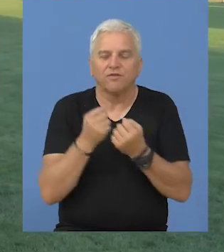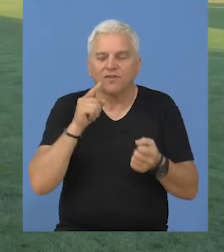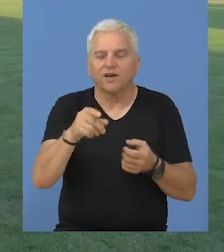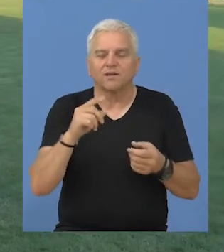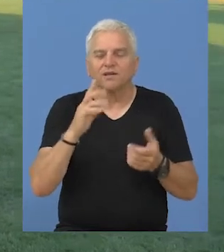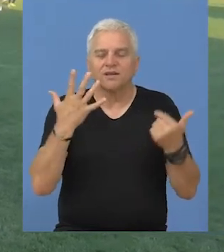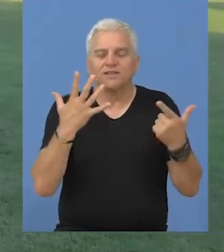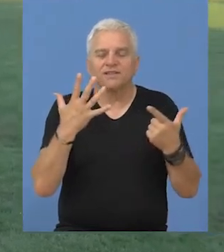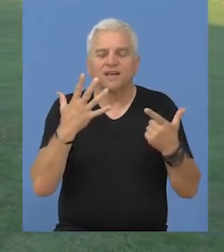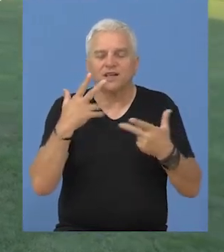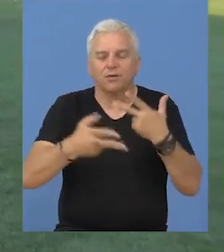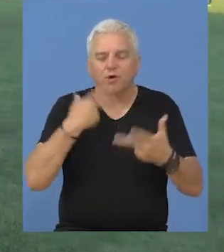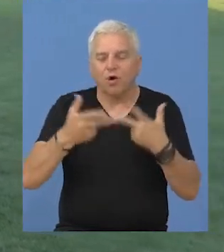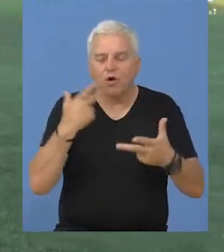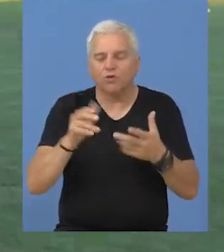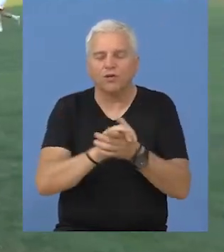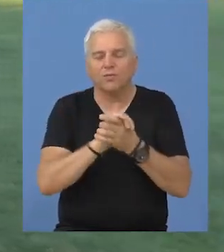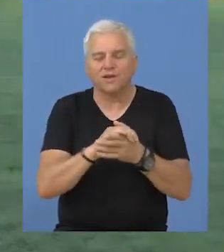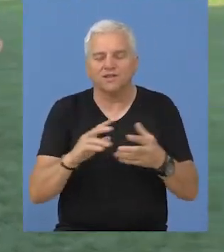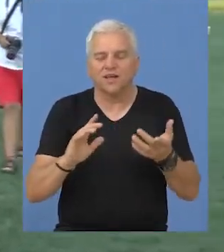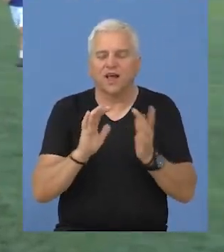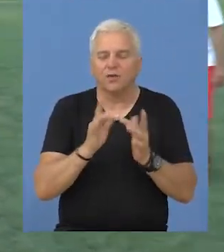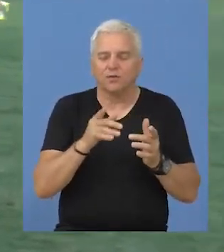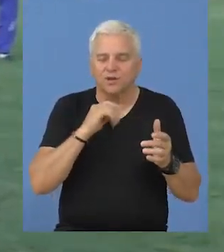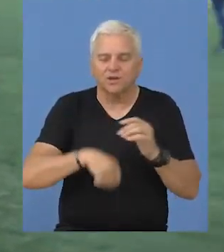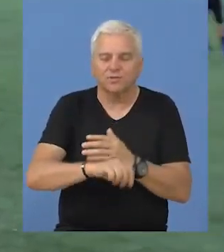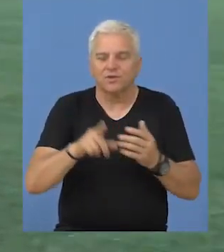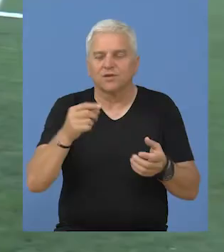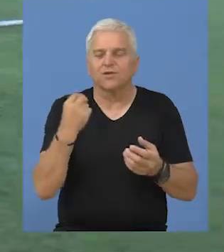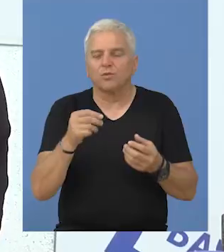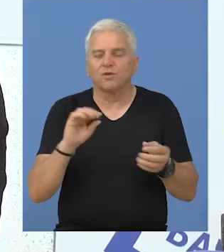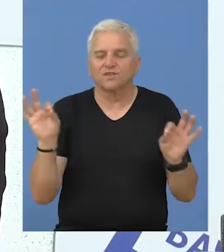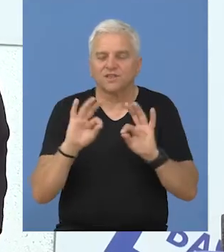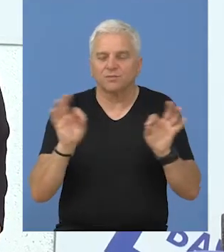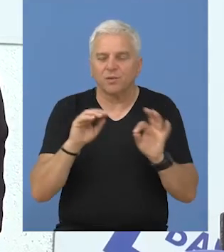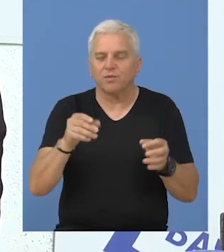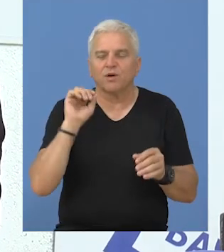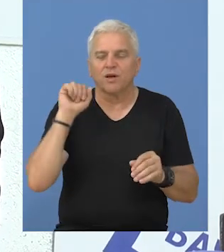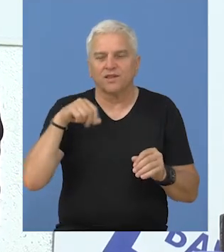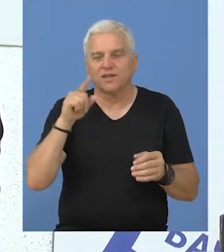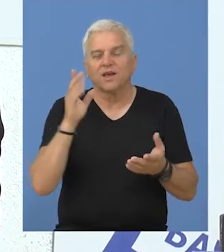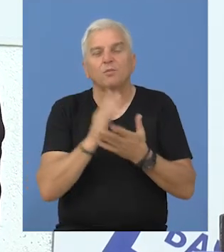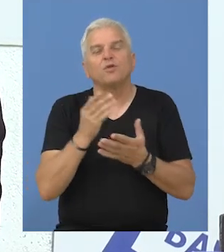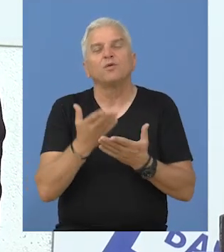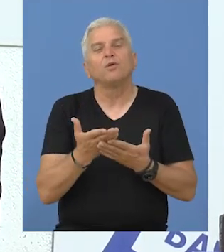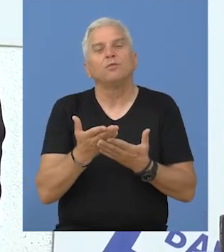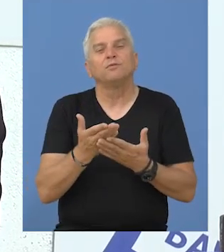pripreme i kroz sedam ovih zakazanih prijateljskih utakmica da se dobro pripremimo, da možemo da